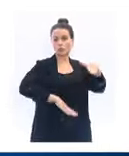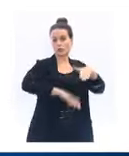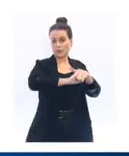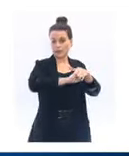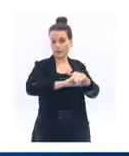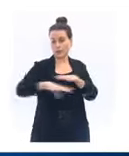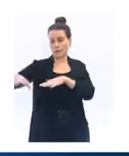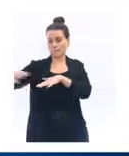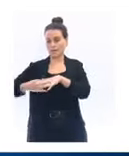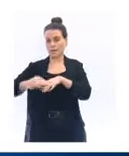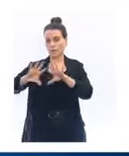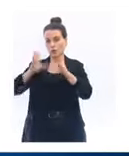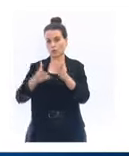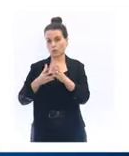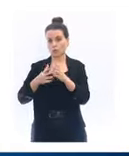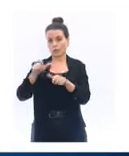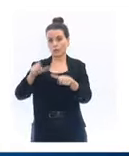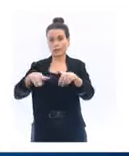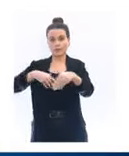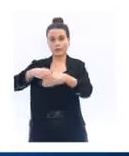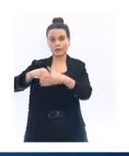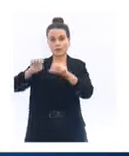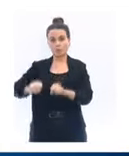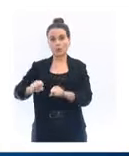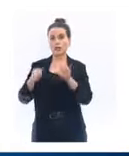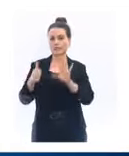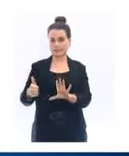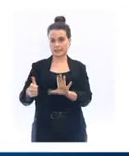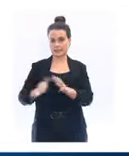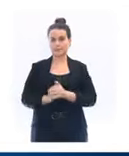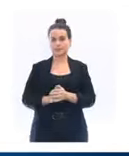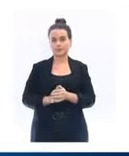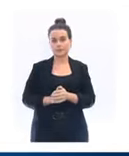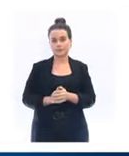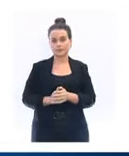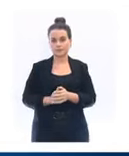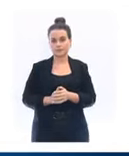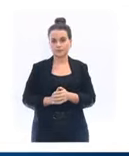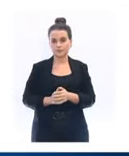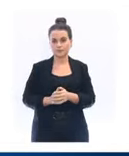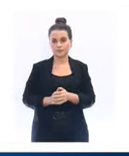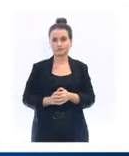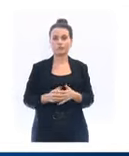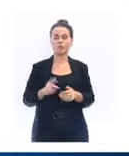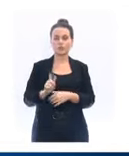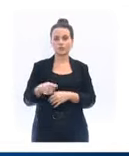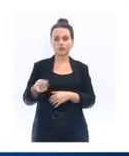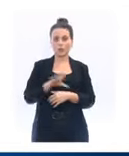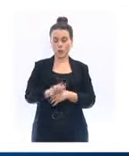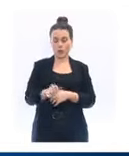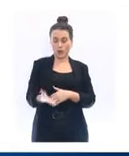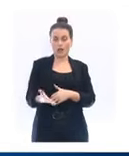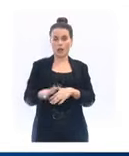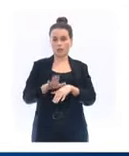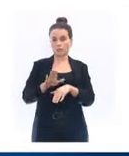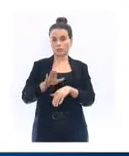limite de 6 personnes. Une tolérance sera appliquée pour les cérémonies prévues ce week-end de la Toussaint,